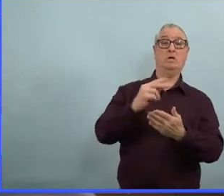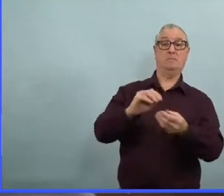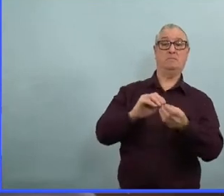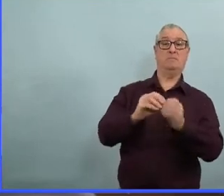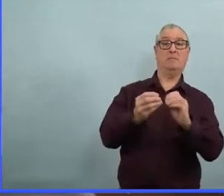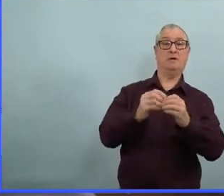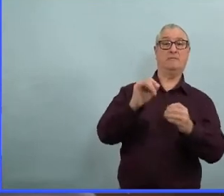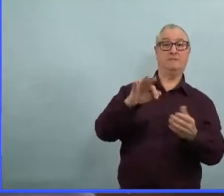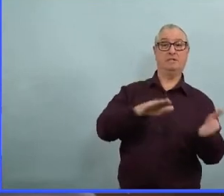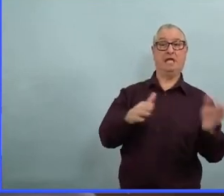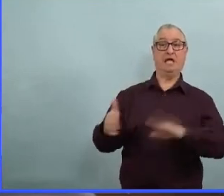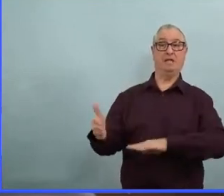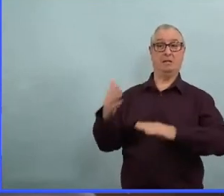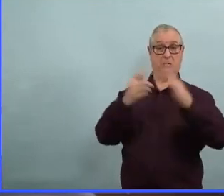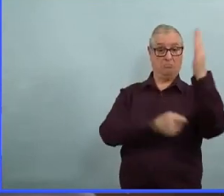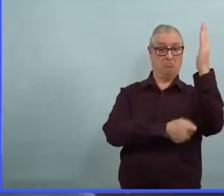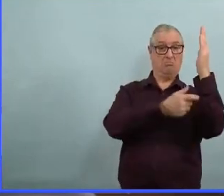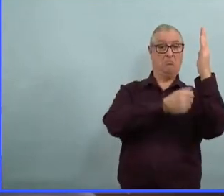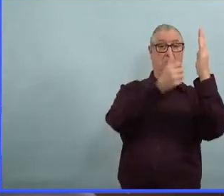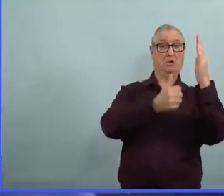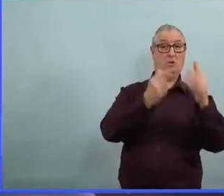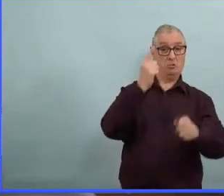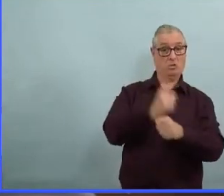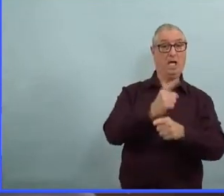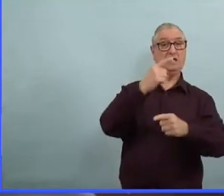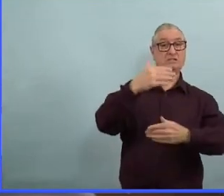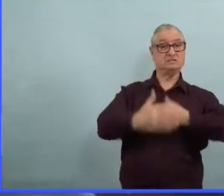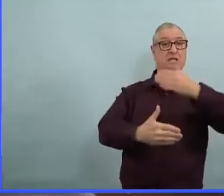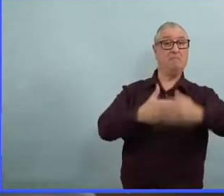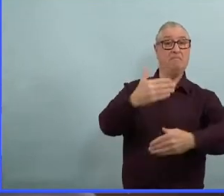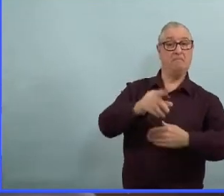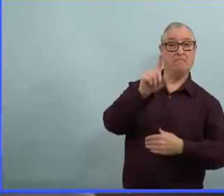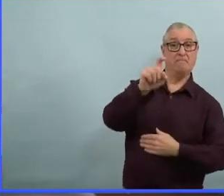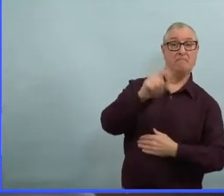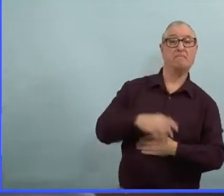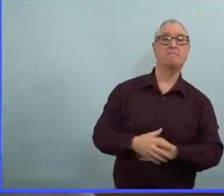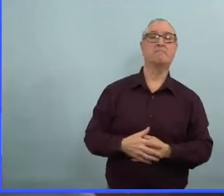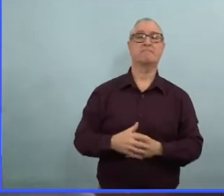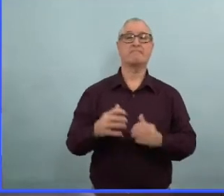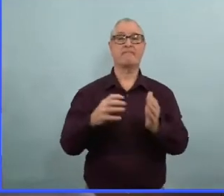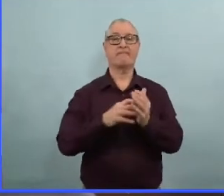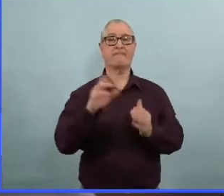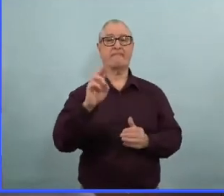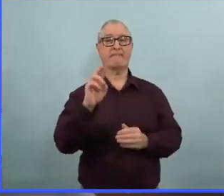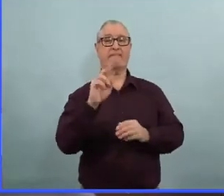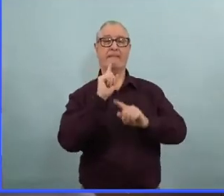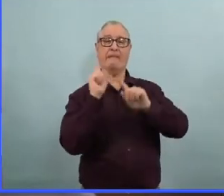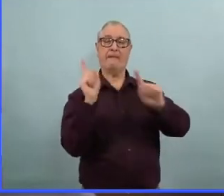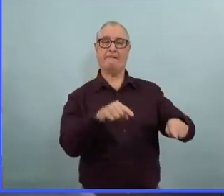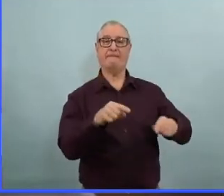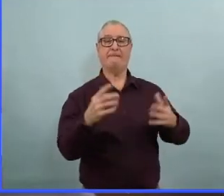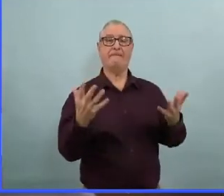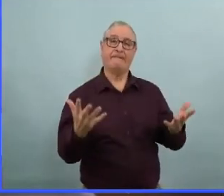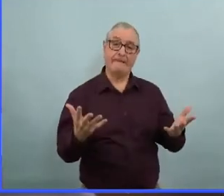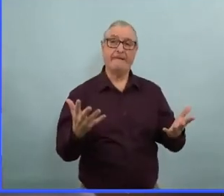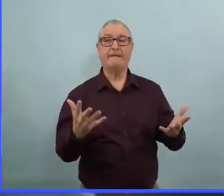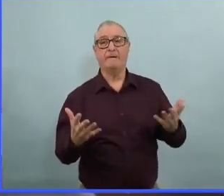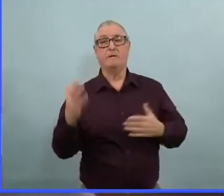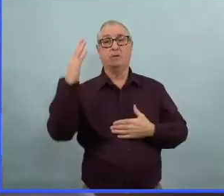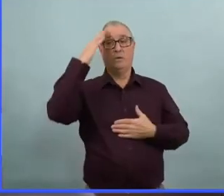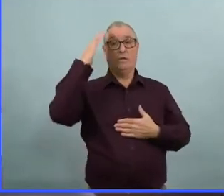il nous faut travailler avec les chiffres que nous avons devant nous nous savons qu'il y a de nombreux aspects